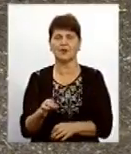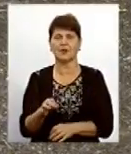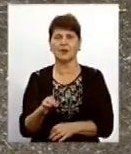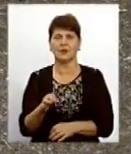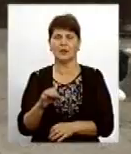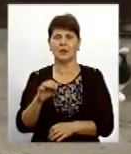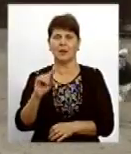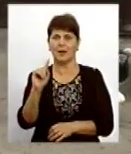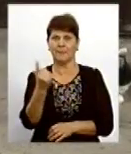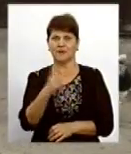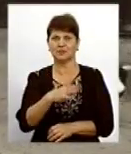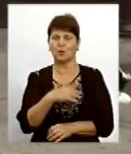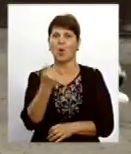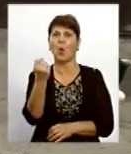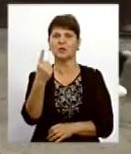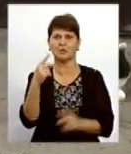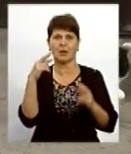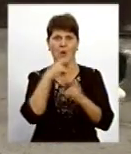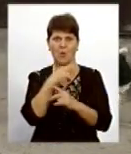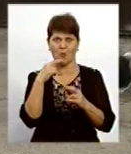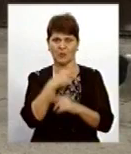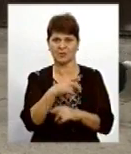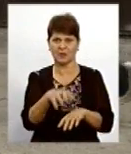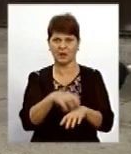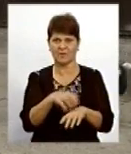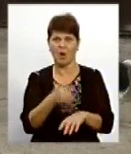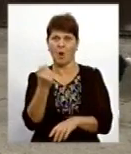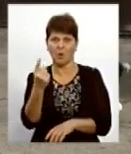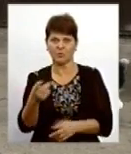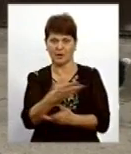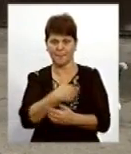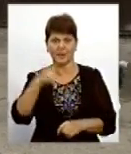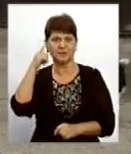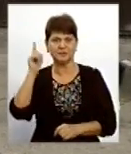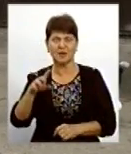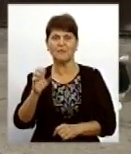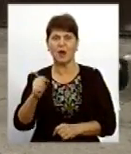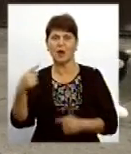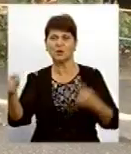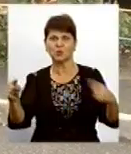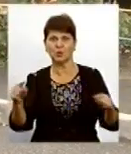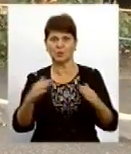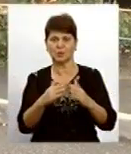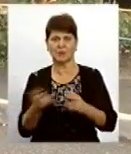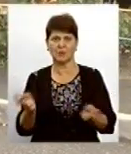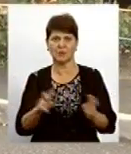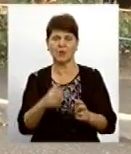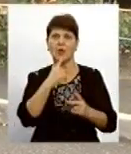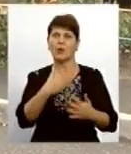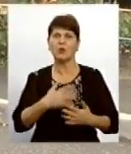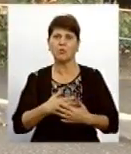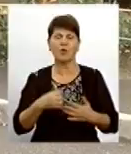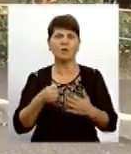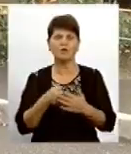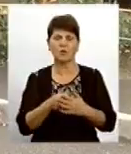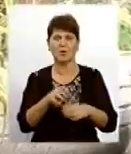було втравлено 11 котів. Це 11, яких ми знаємо, тут ще з других домів приходять. За любов до котів, її